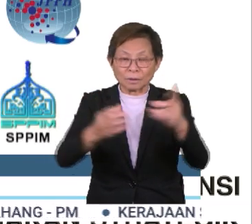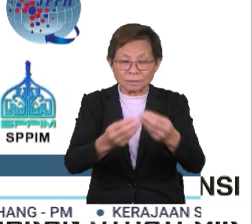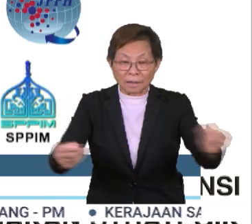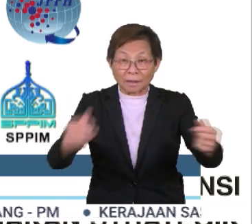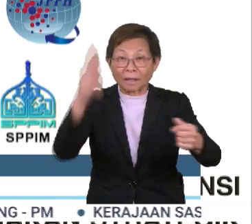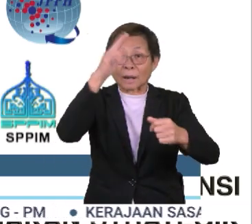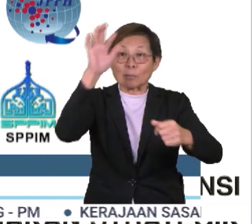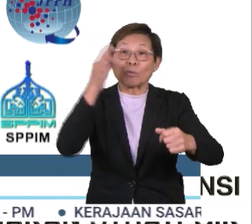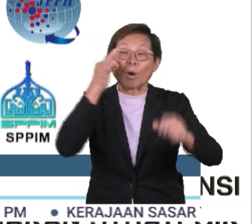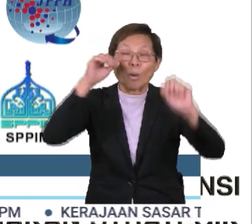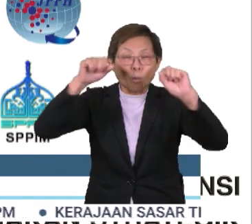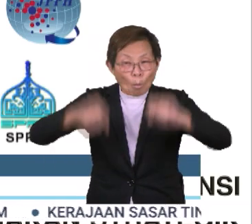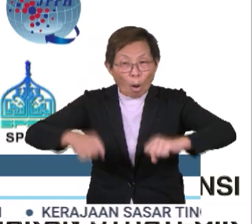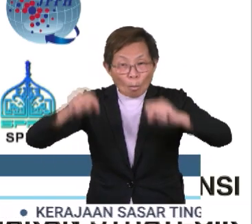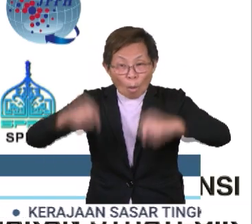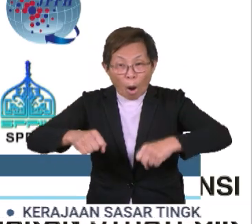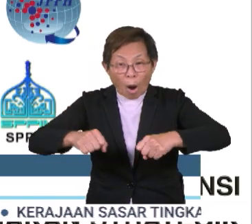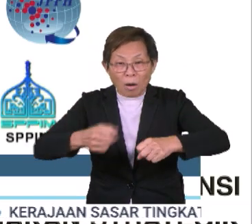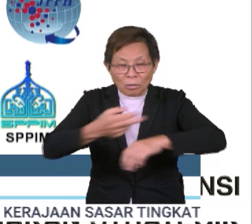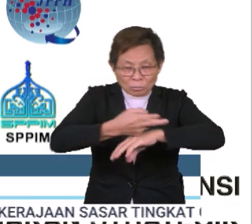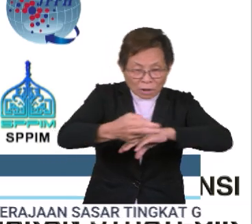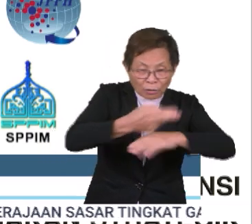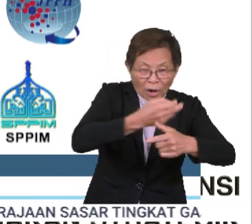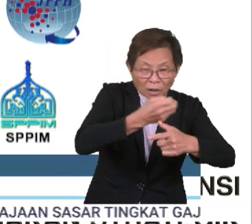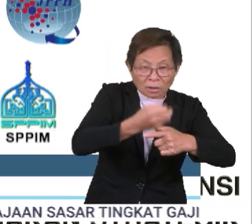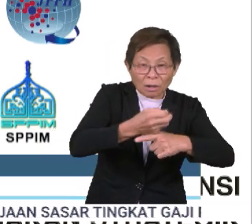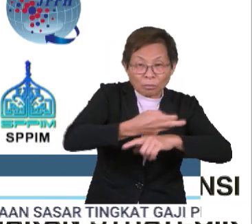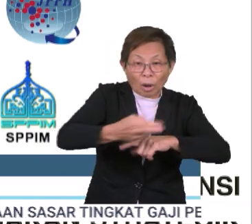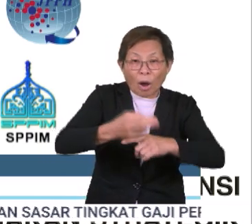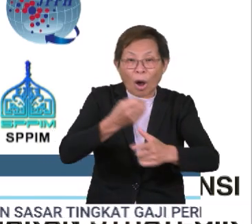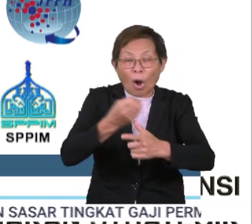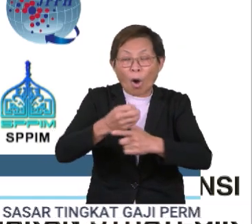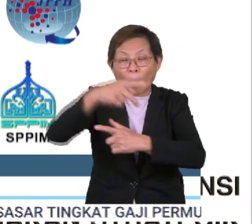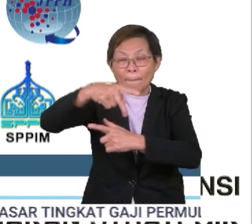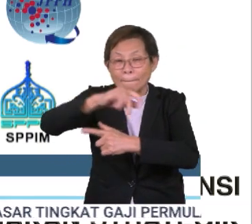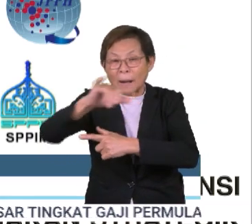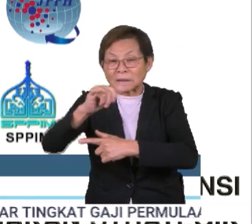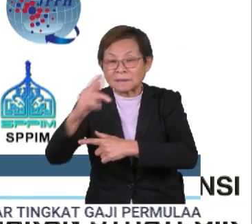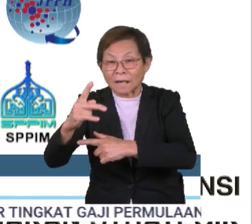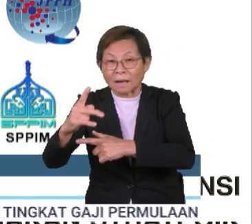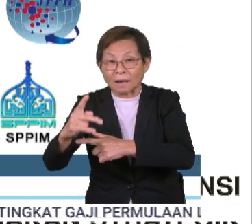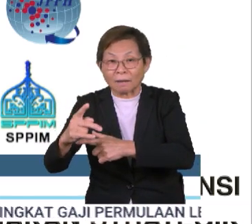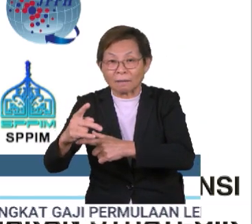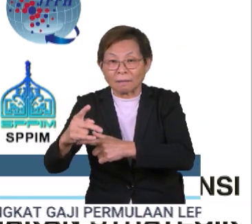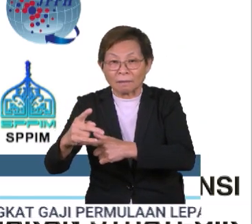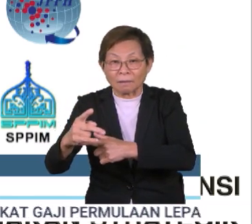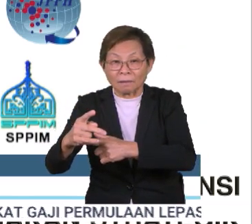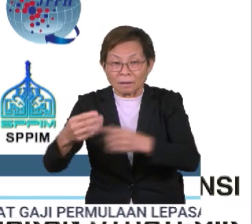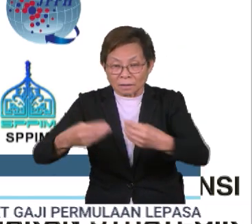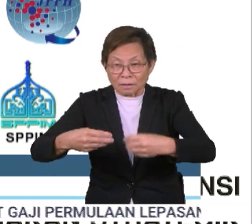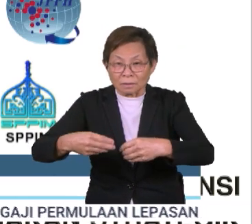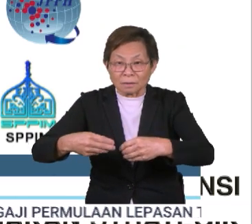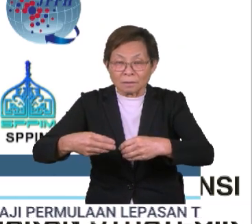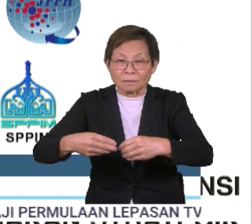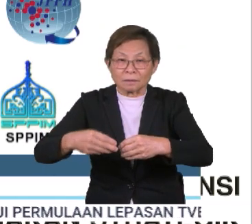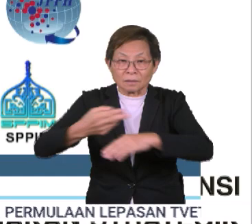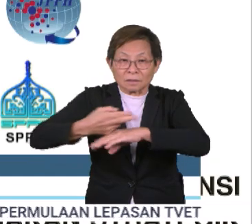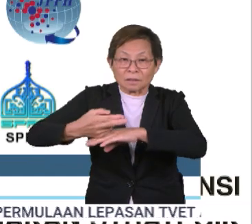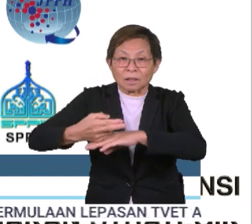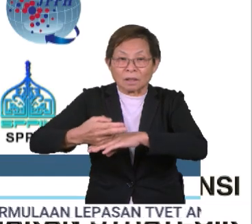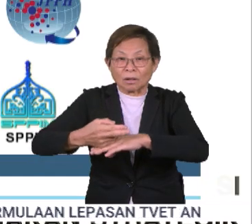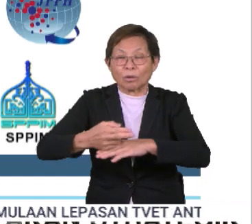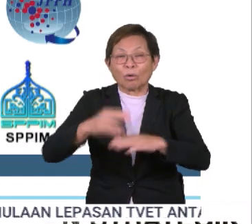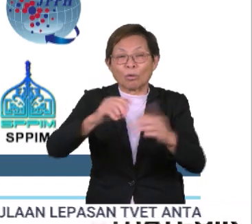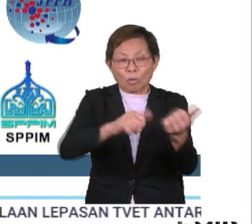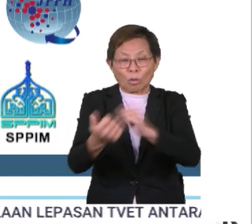yang berpotensi untuk disewa ataupun dipajak, sementara menunggu agensi-agensi kerajaan